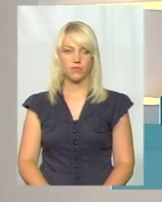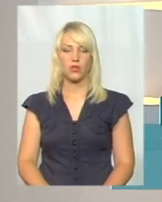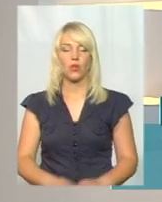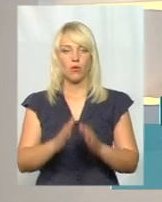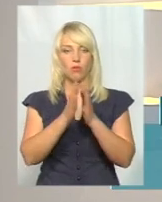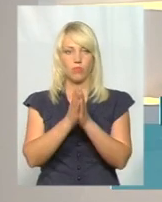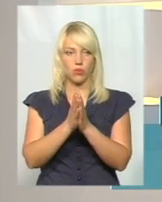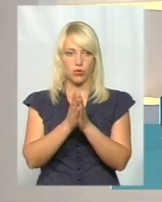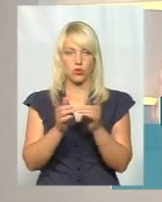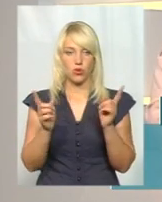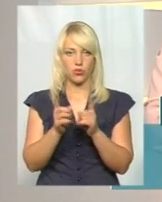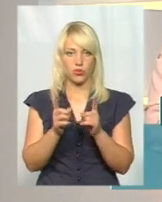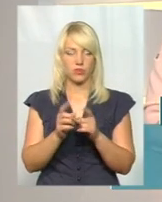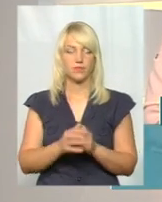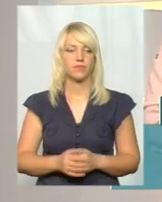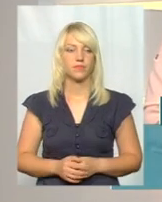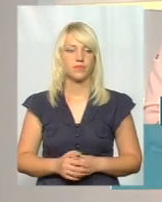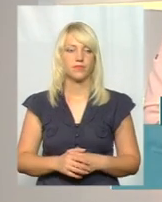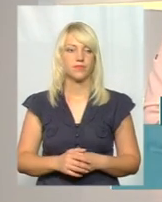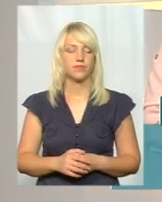Прошу, лаконічно сформулюйте.